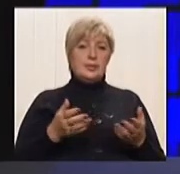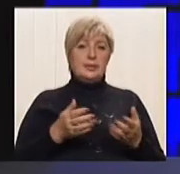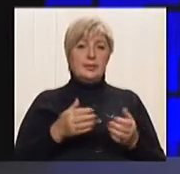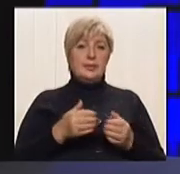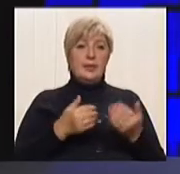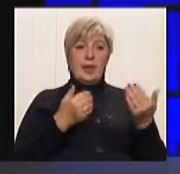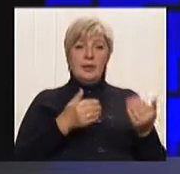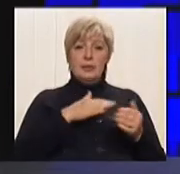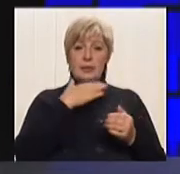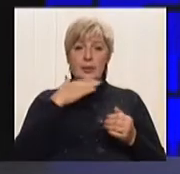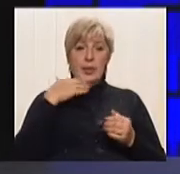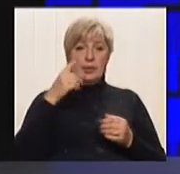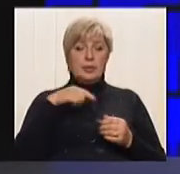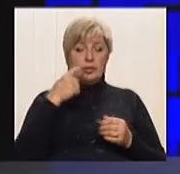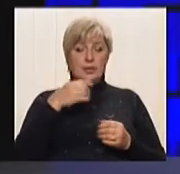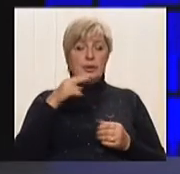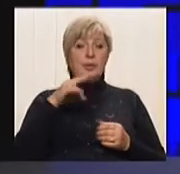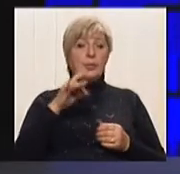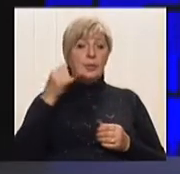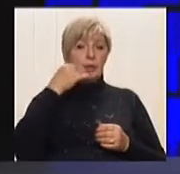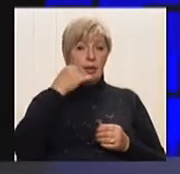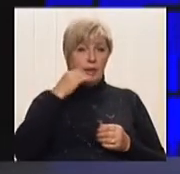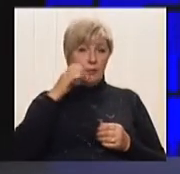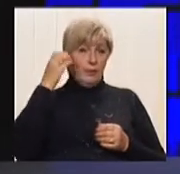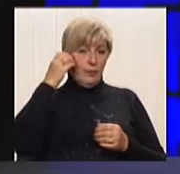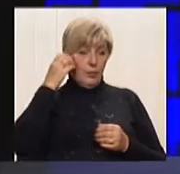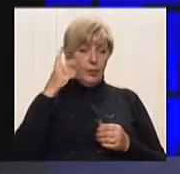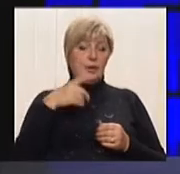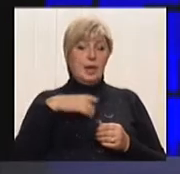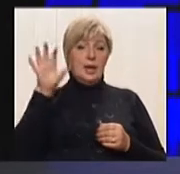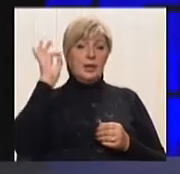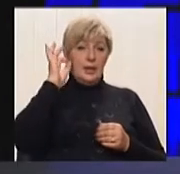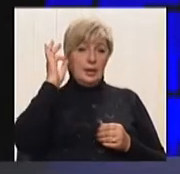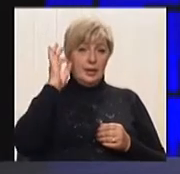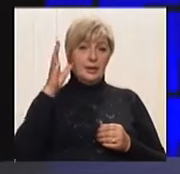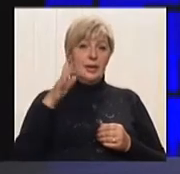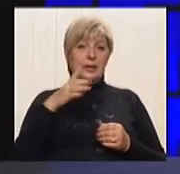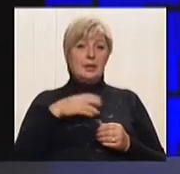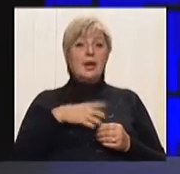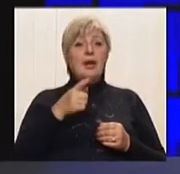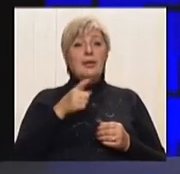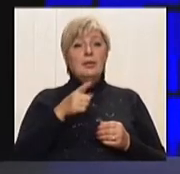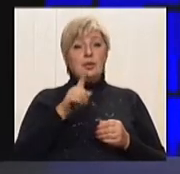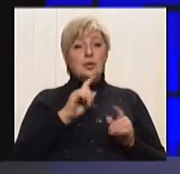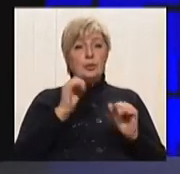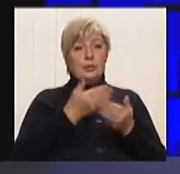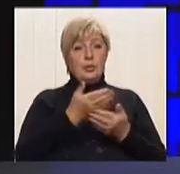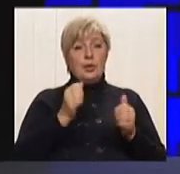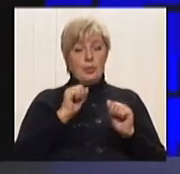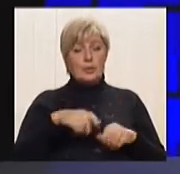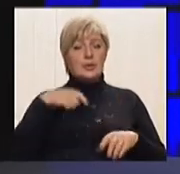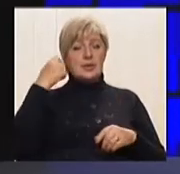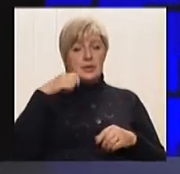багато говорили про телефон. Я хочу глядачам нашим нагадати, ми працюємо у прямому ефірі. І ви можете долучитися до нашої розмови за номером